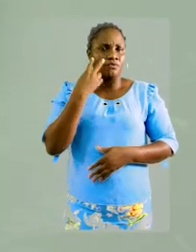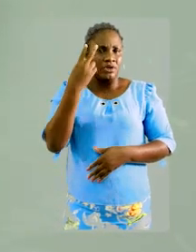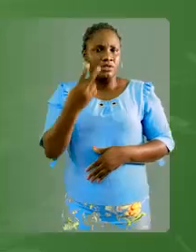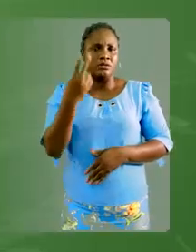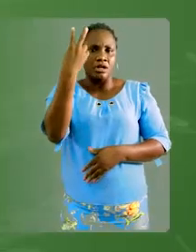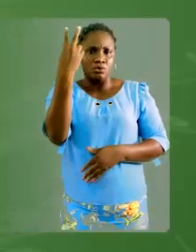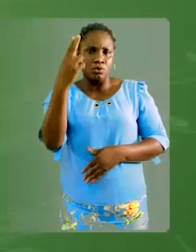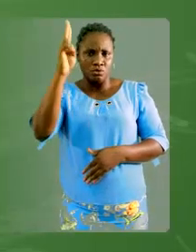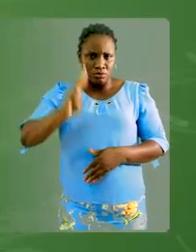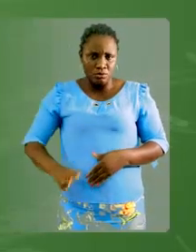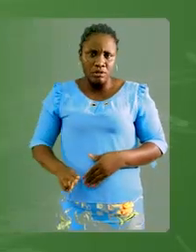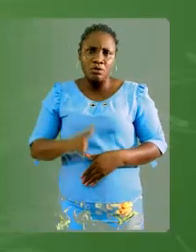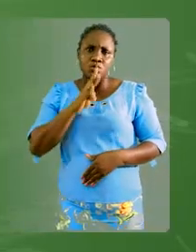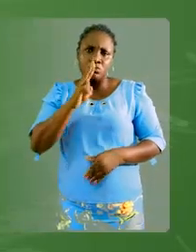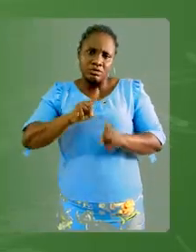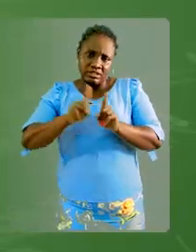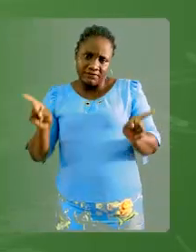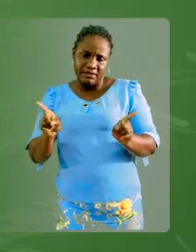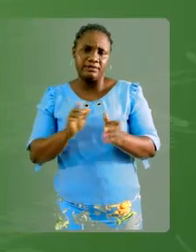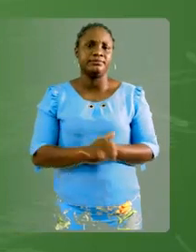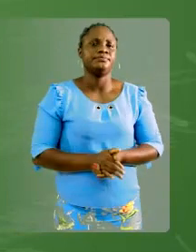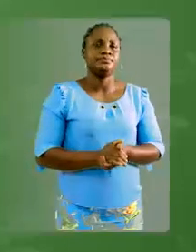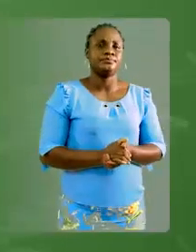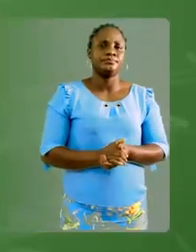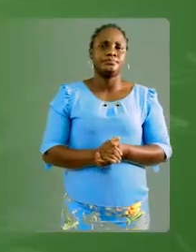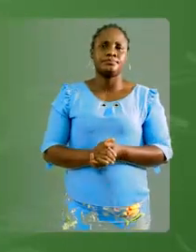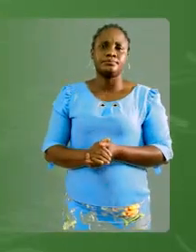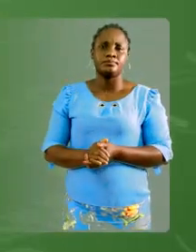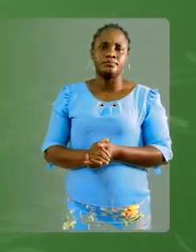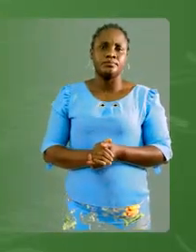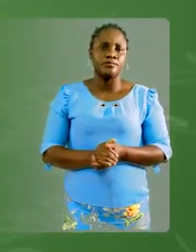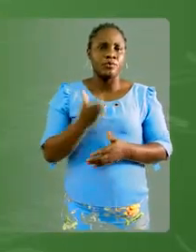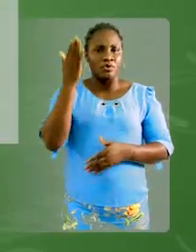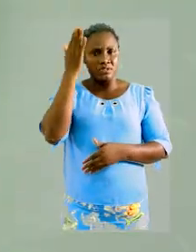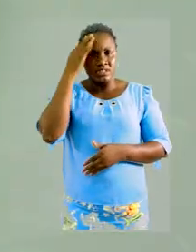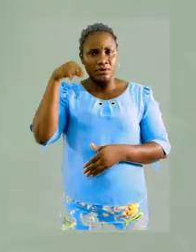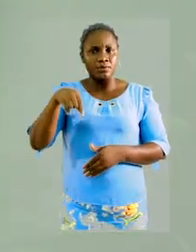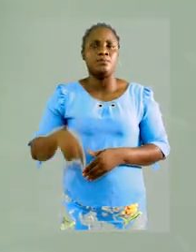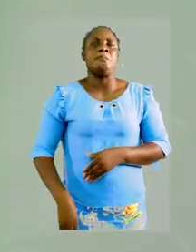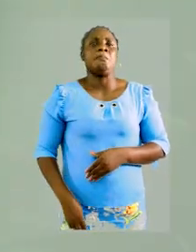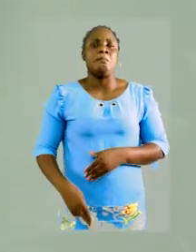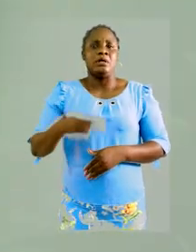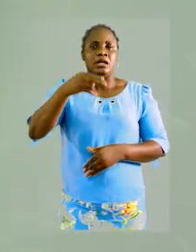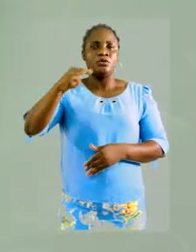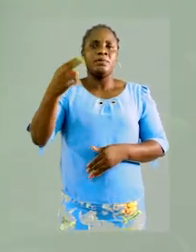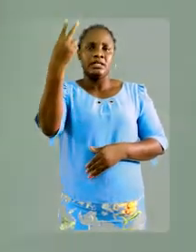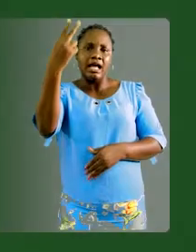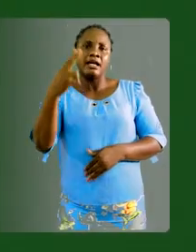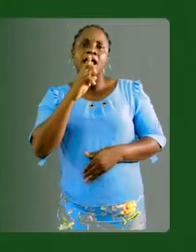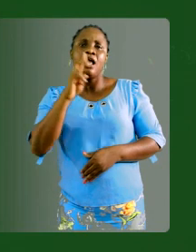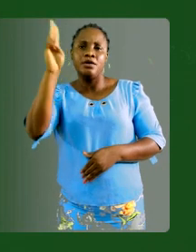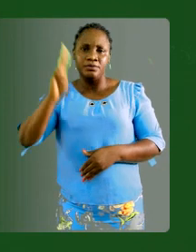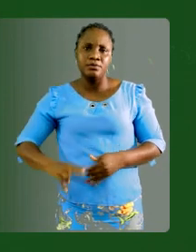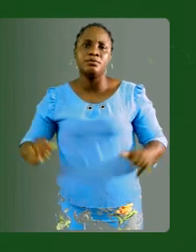que les deux unités ne sont pas les mêmes. Bien. Alors, on sait que l'hectomètre carré est une unité de mesure